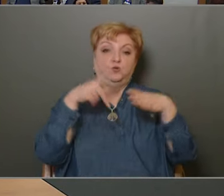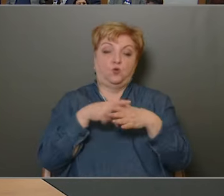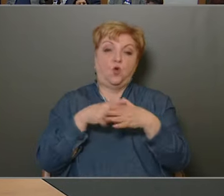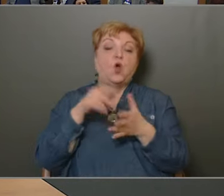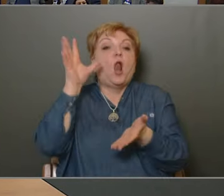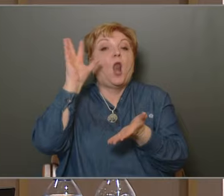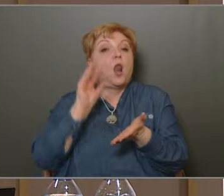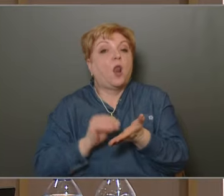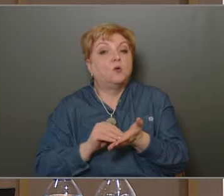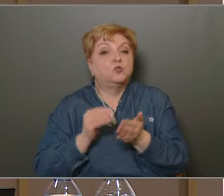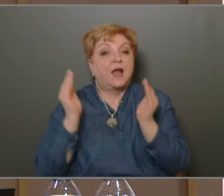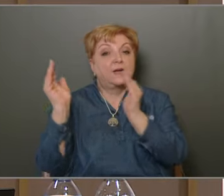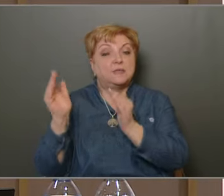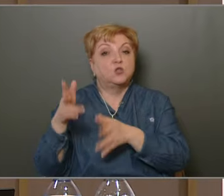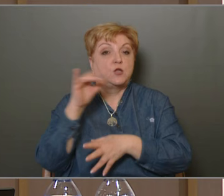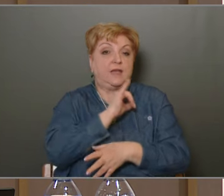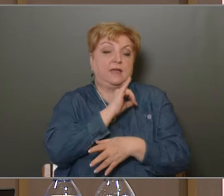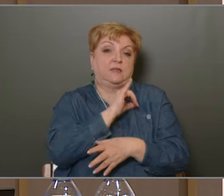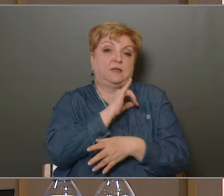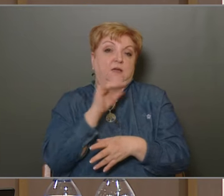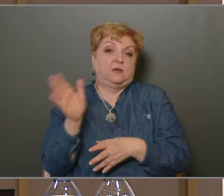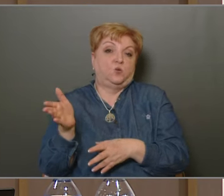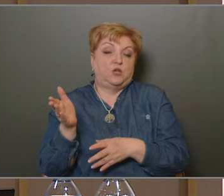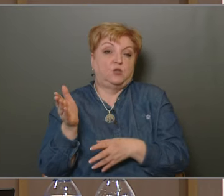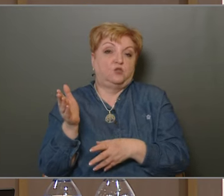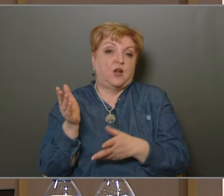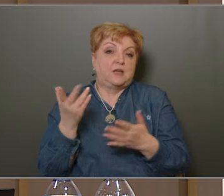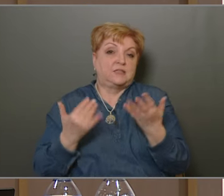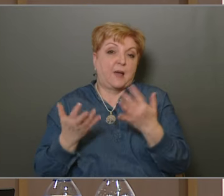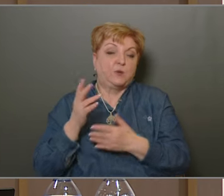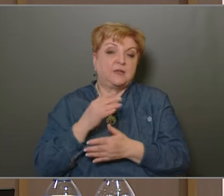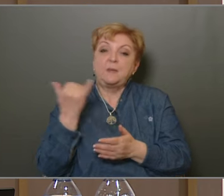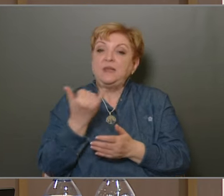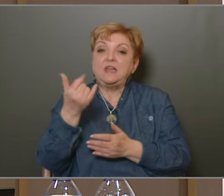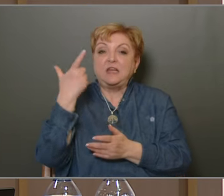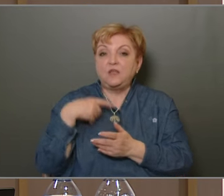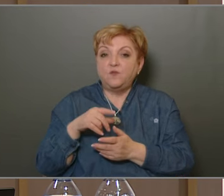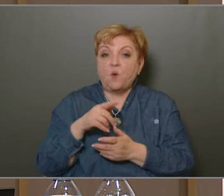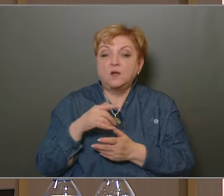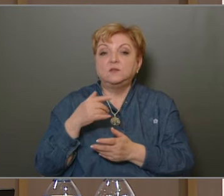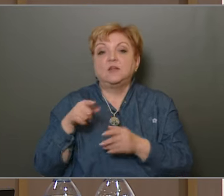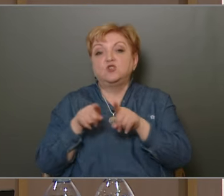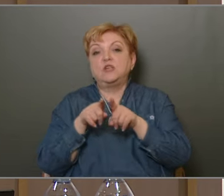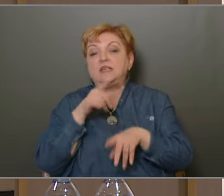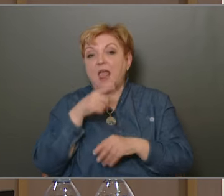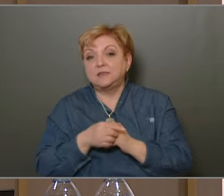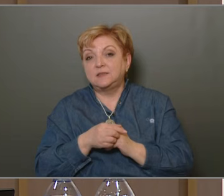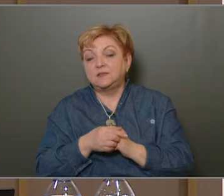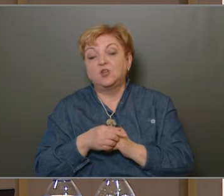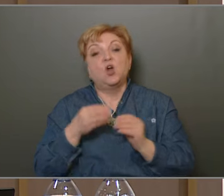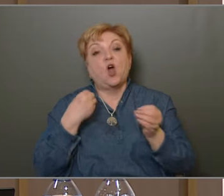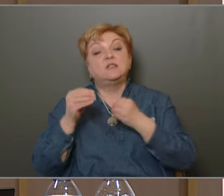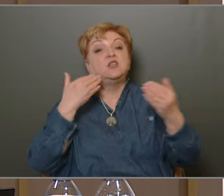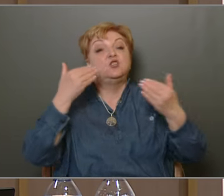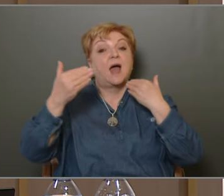lakosság részéről nagy érdeklődésre számot tartó kérdés. Ez szerintem mindig így volt és mindig így lesz. És ezért